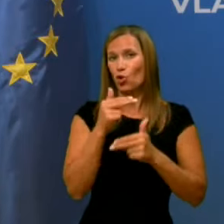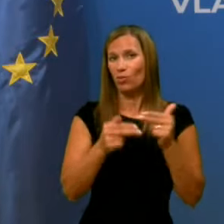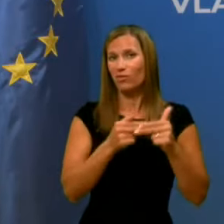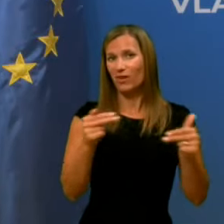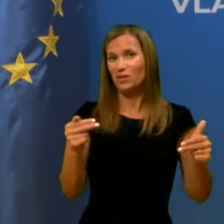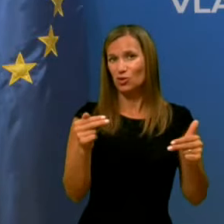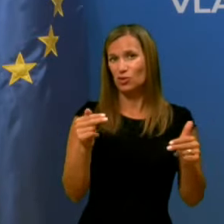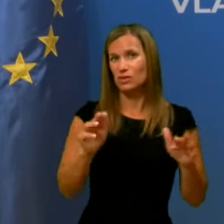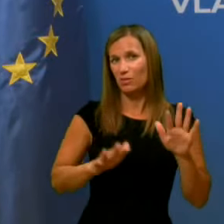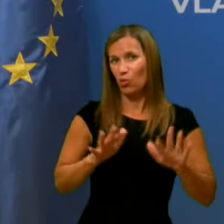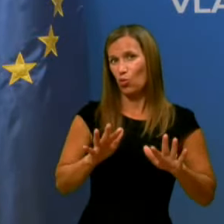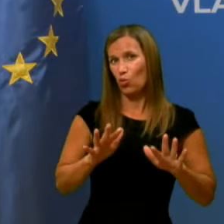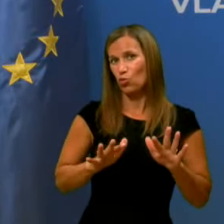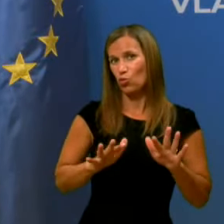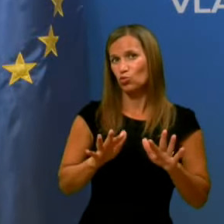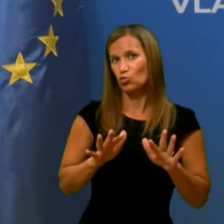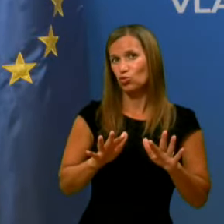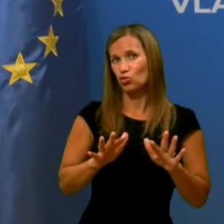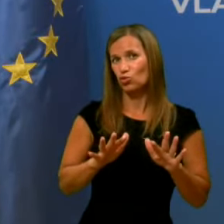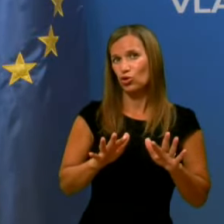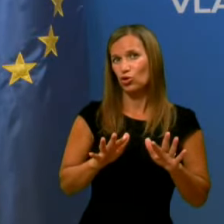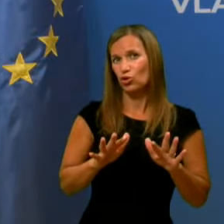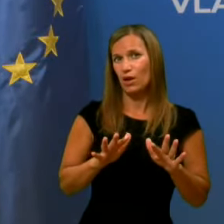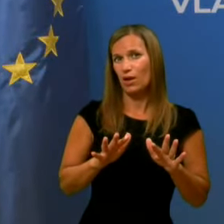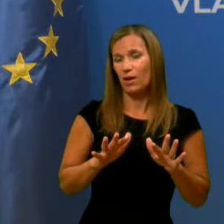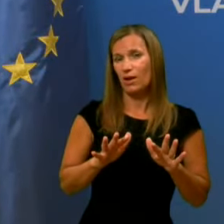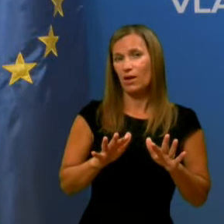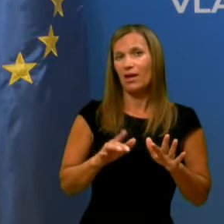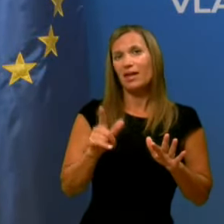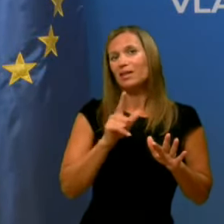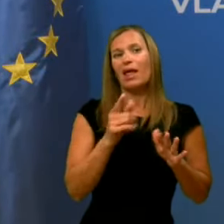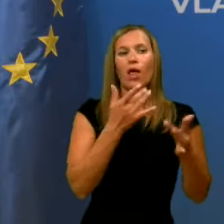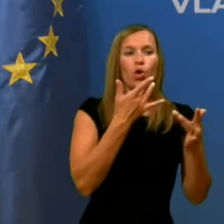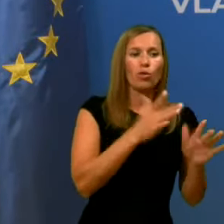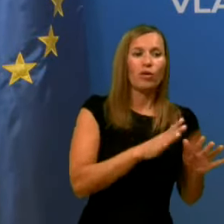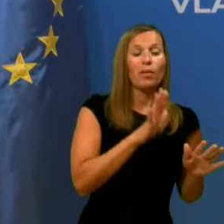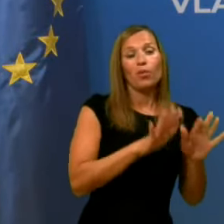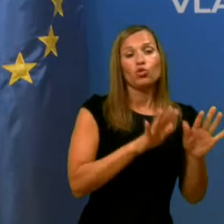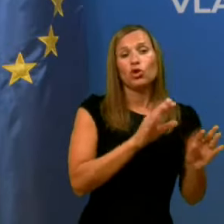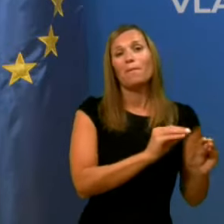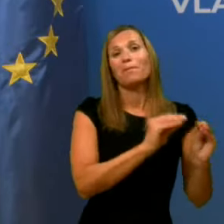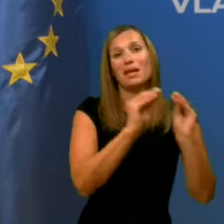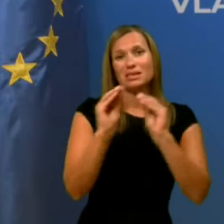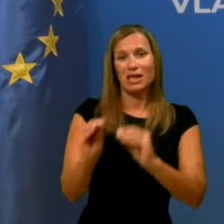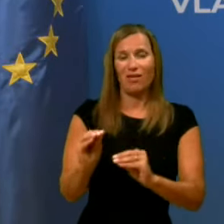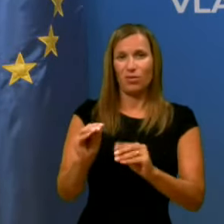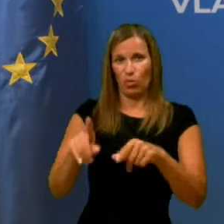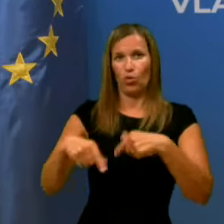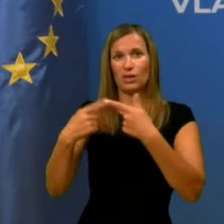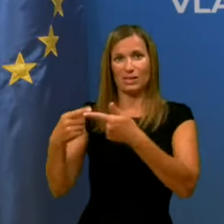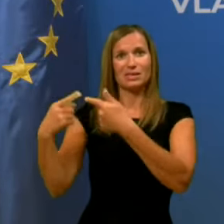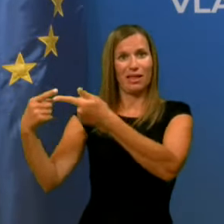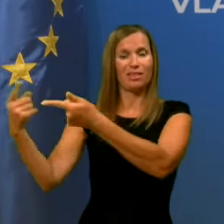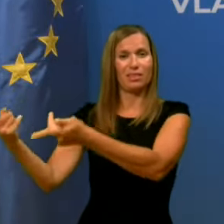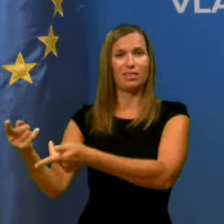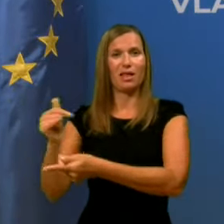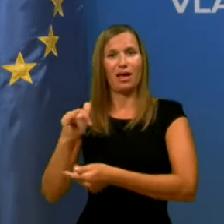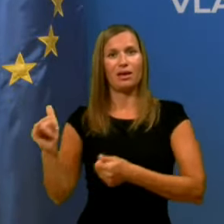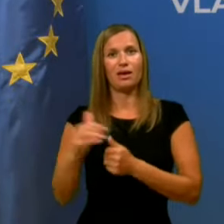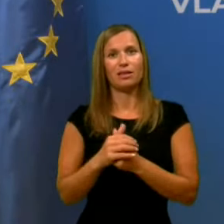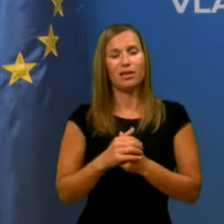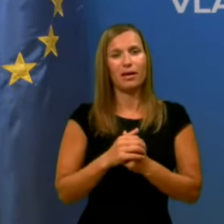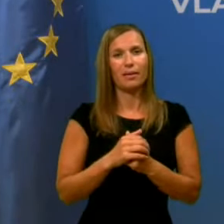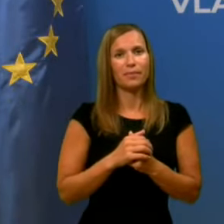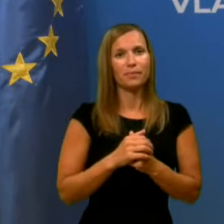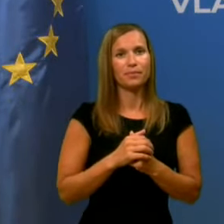morda ne odpovemo, ampak morda preložimo, predstavimo v naslednje leta. Na drugi